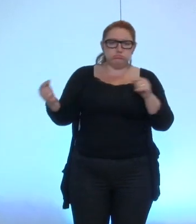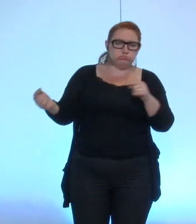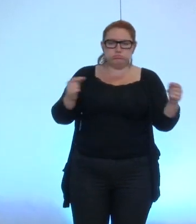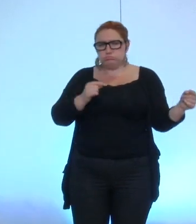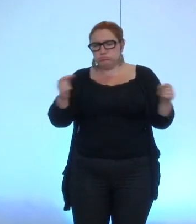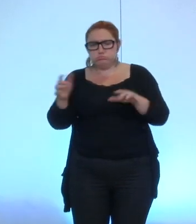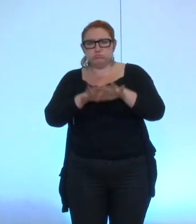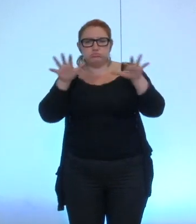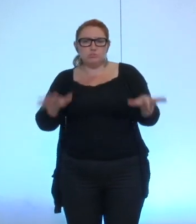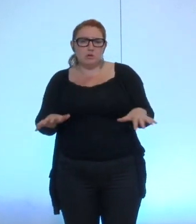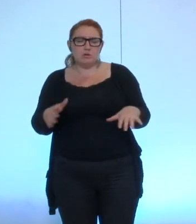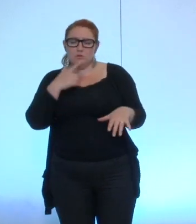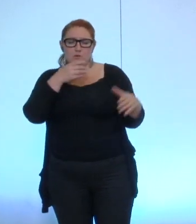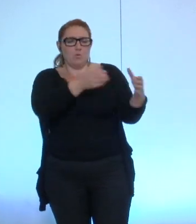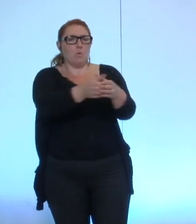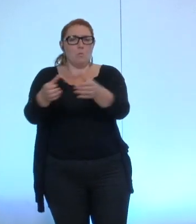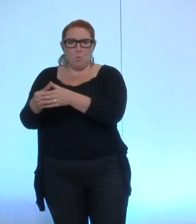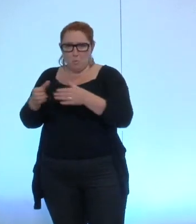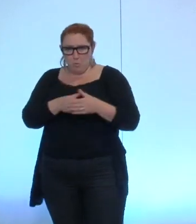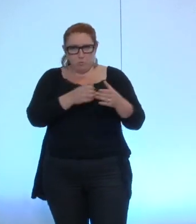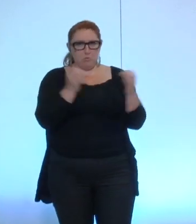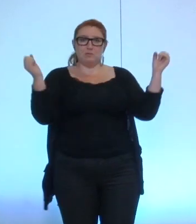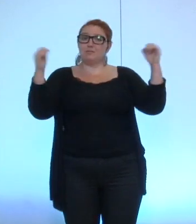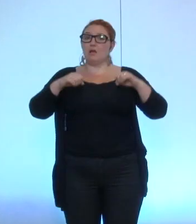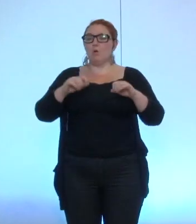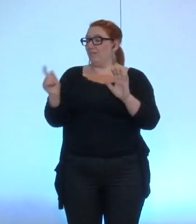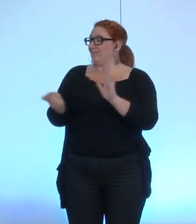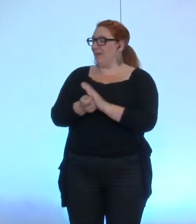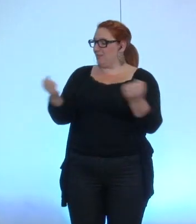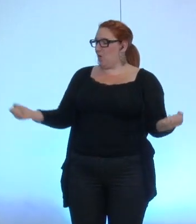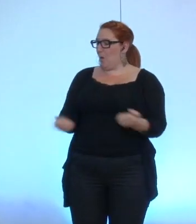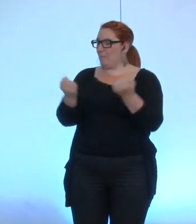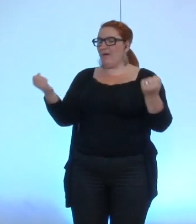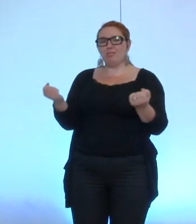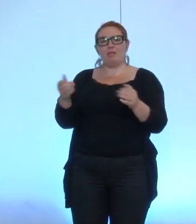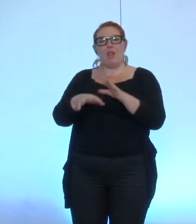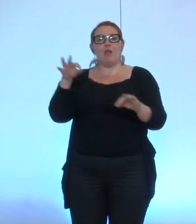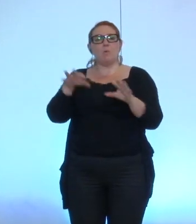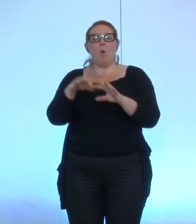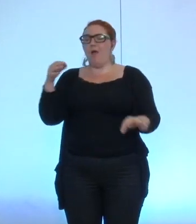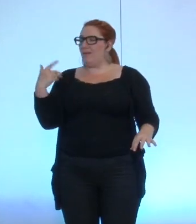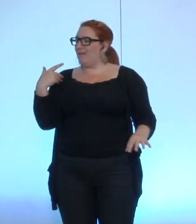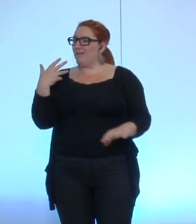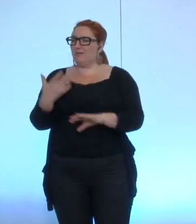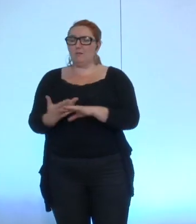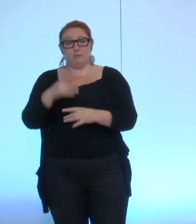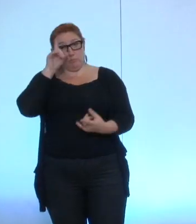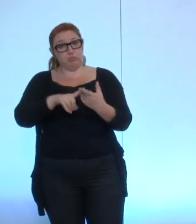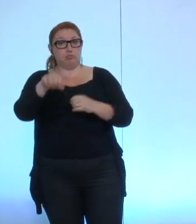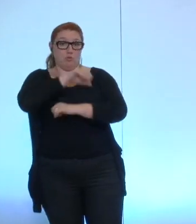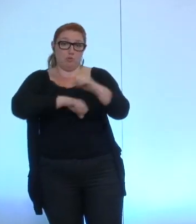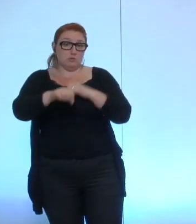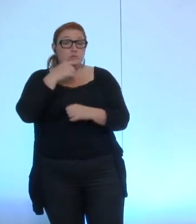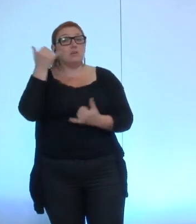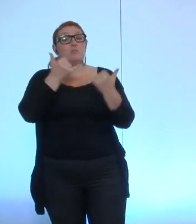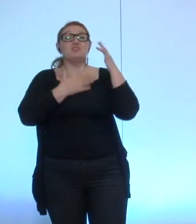accord de tous les groupes d'ailleurs qui s'est manifesté dans la campagne électorale pour le mettre en place et nous l'aurions aussi mis en